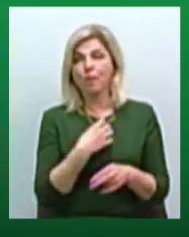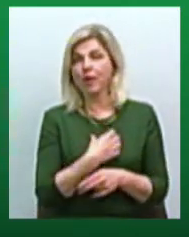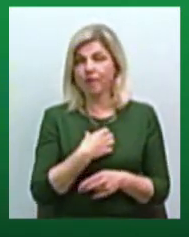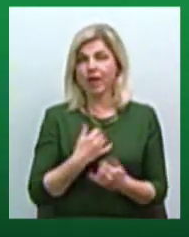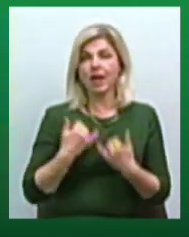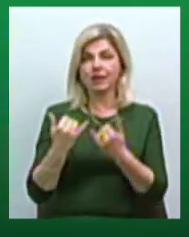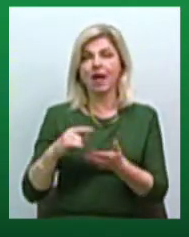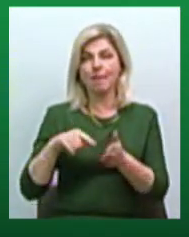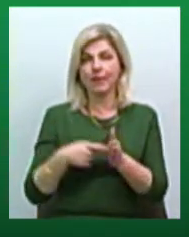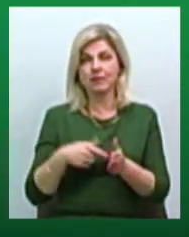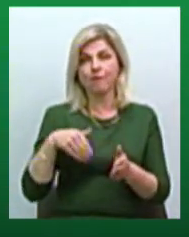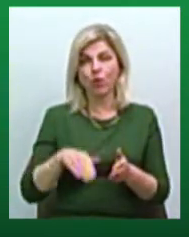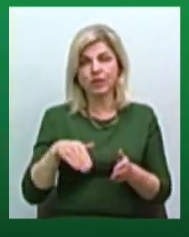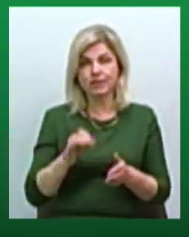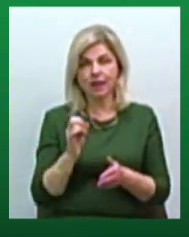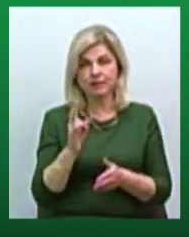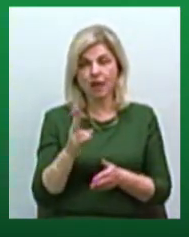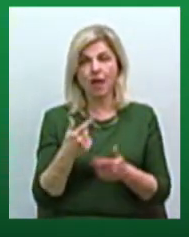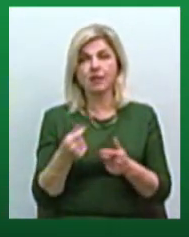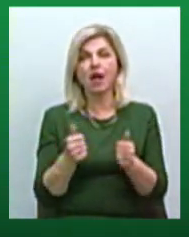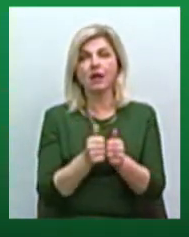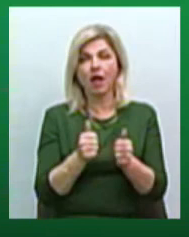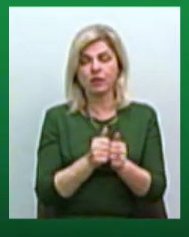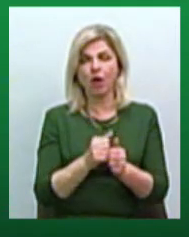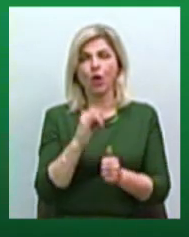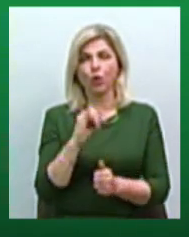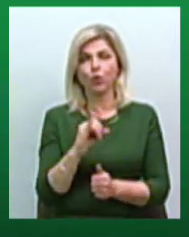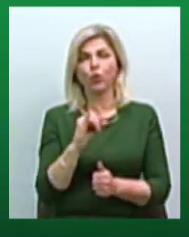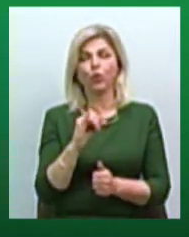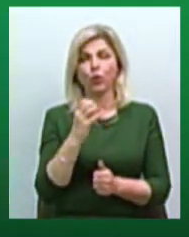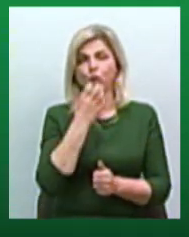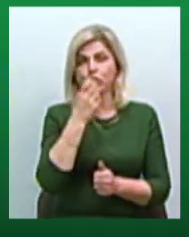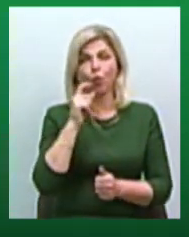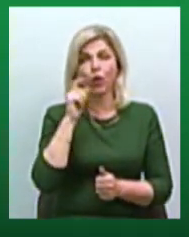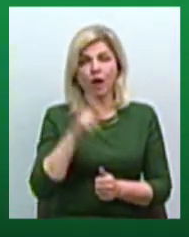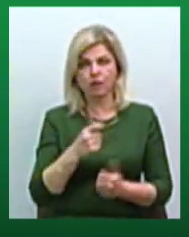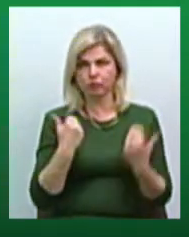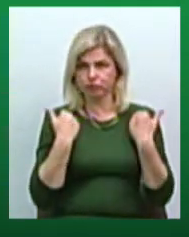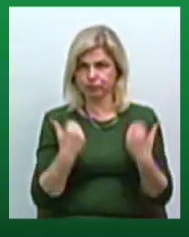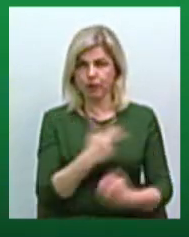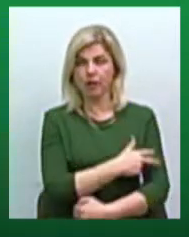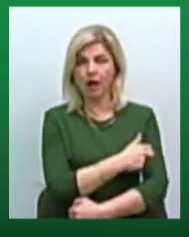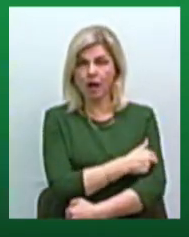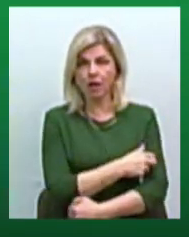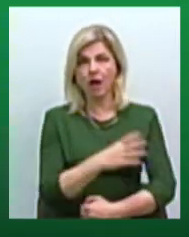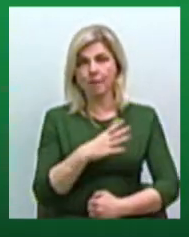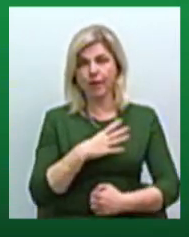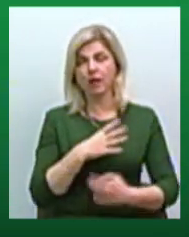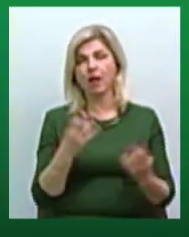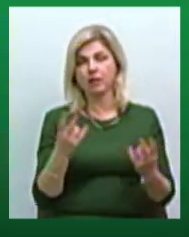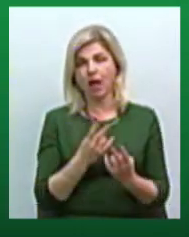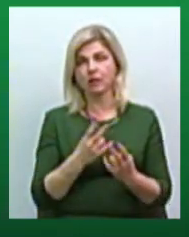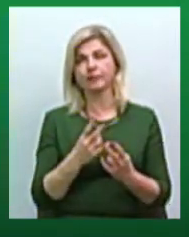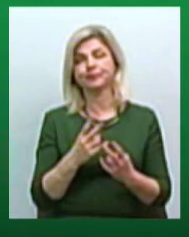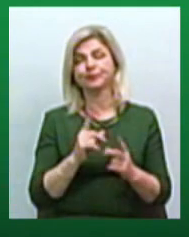міста Вознесенська, де поряд Южноукраїнська потужна лікарня, було вибороти в Южноукраїнська поток